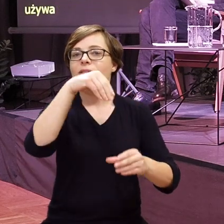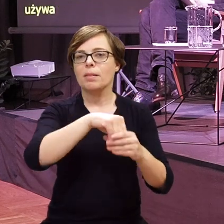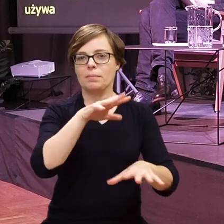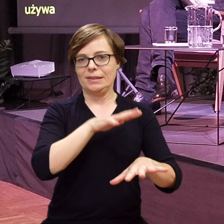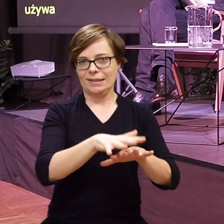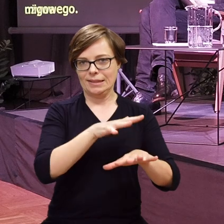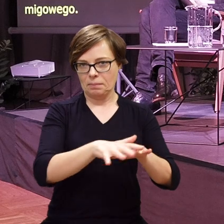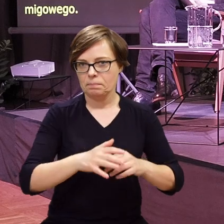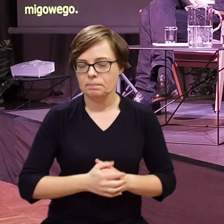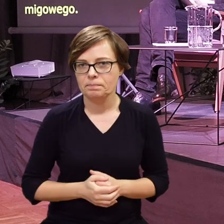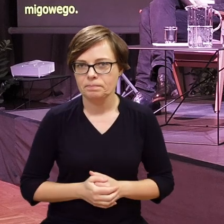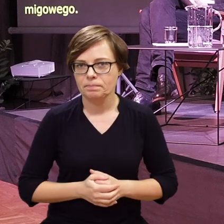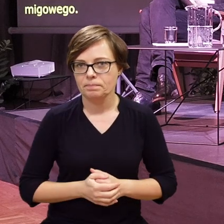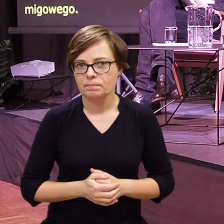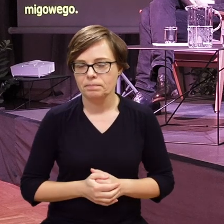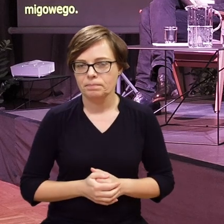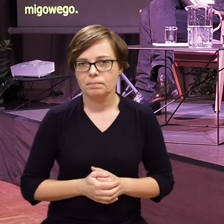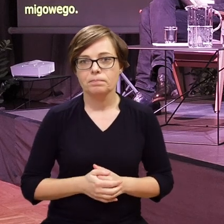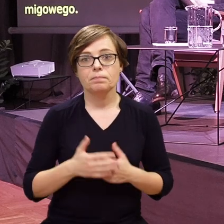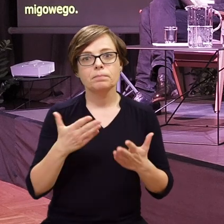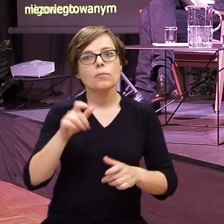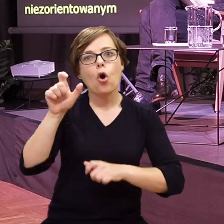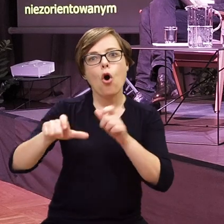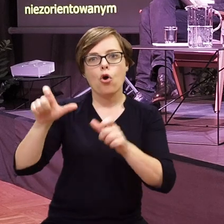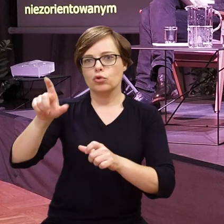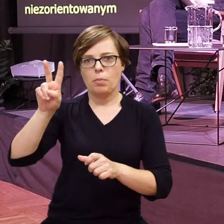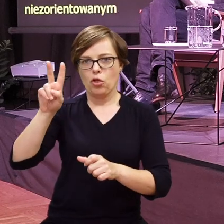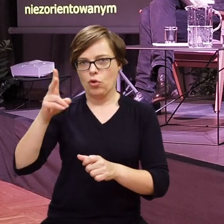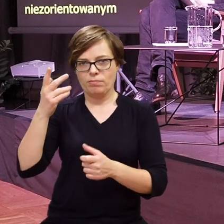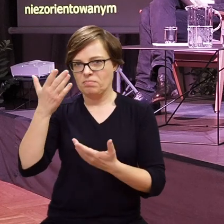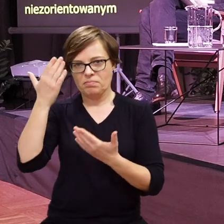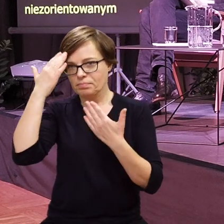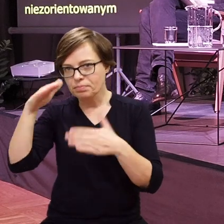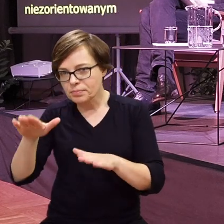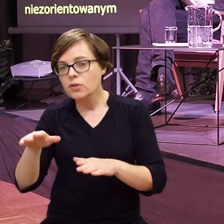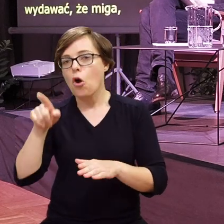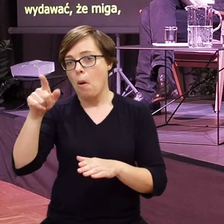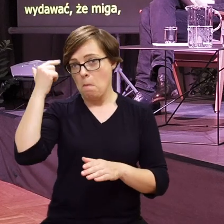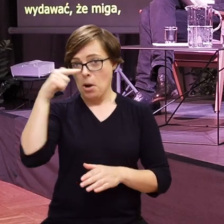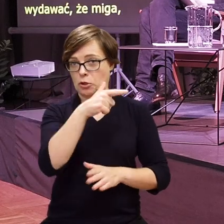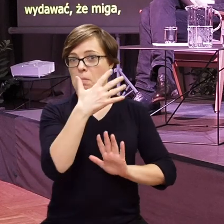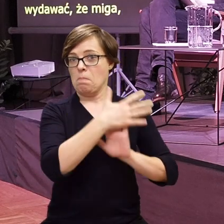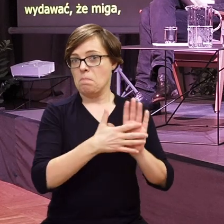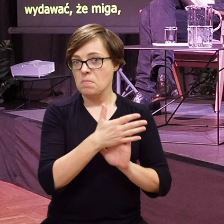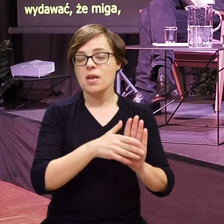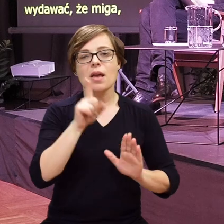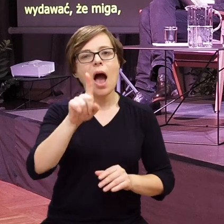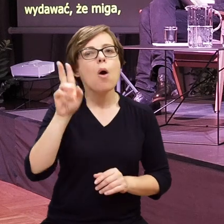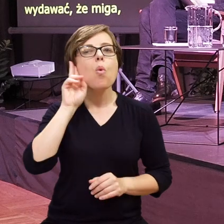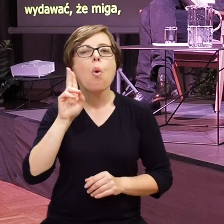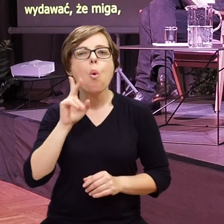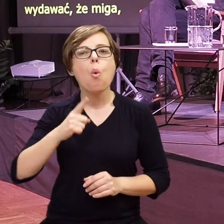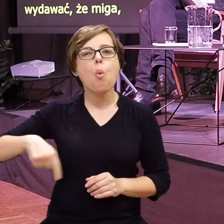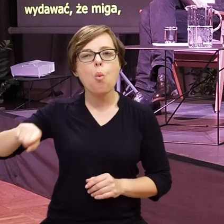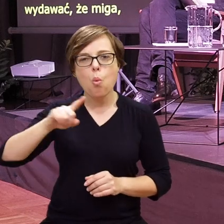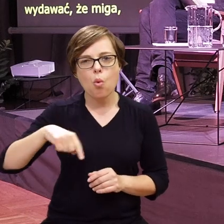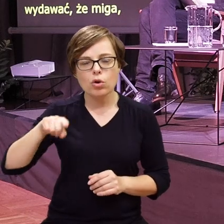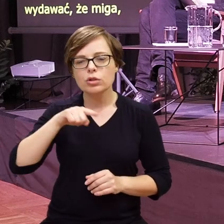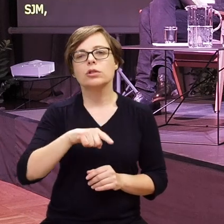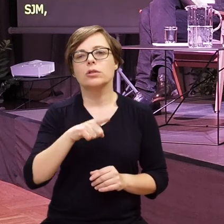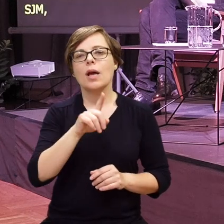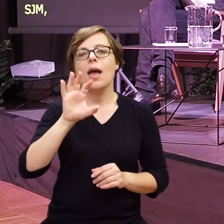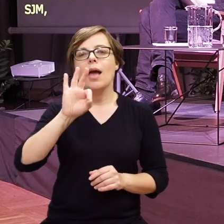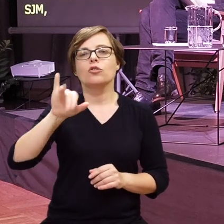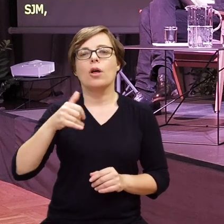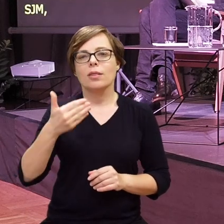językowo-migowego. Osobom niezorientowanym może się wydawać, że miga, chociaż głusi SJM nazywanego